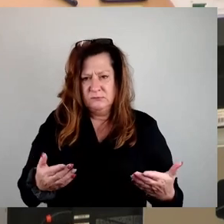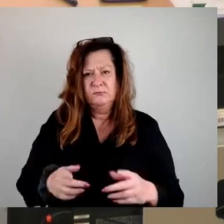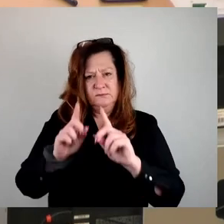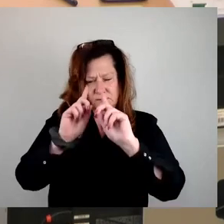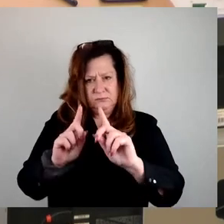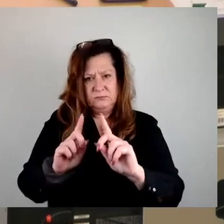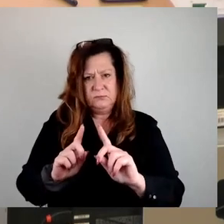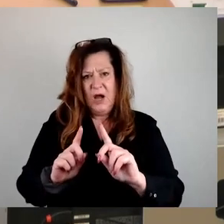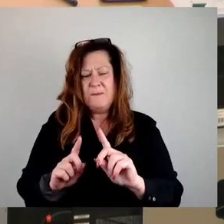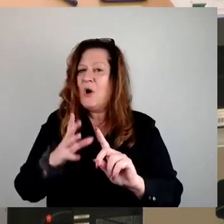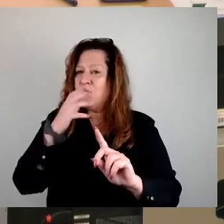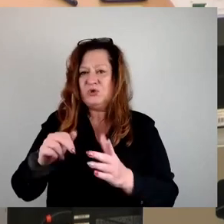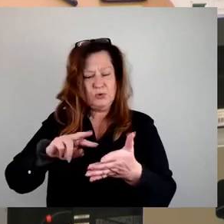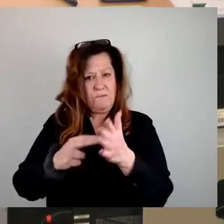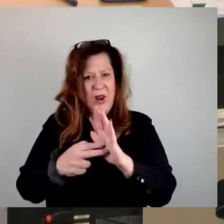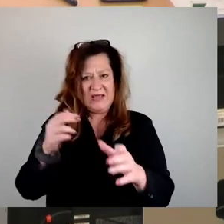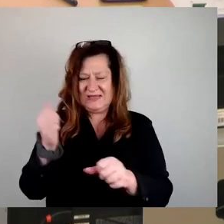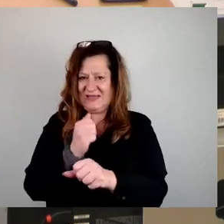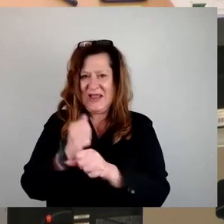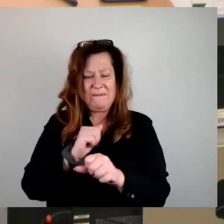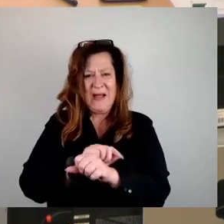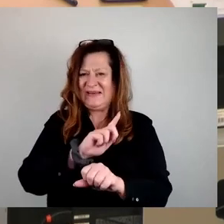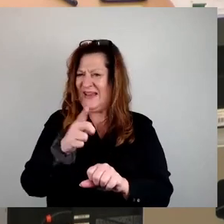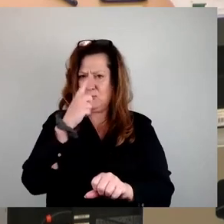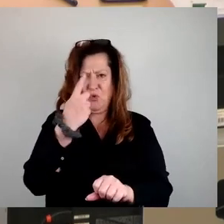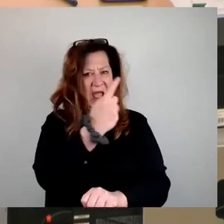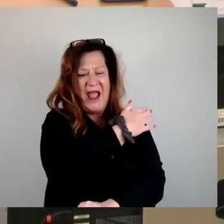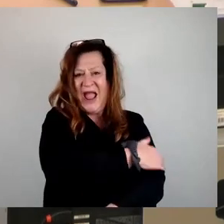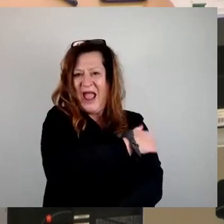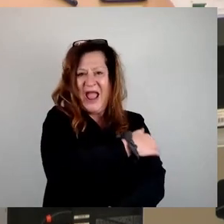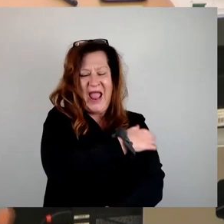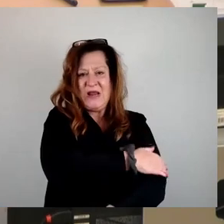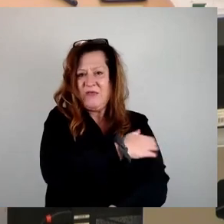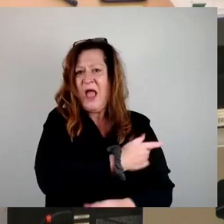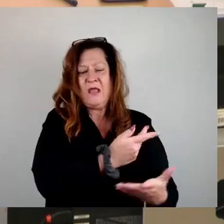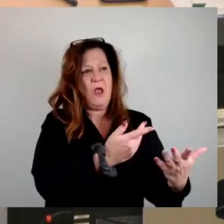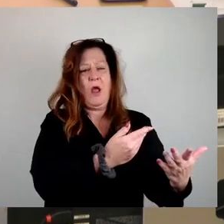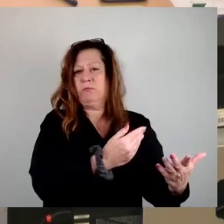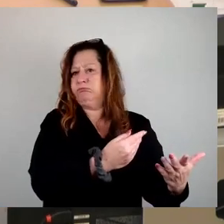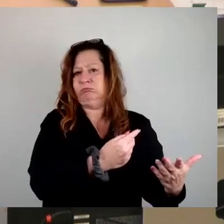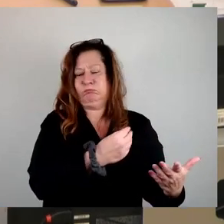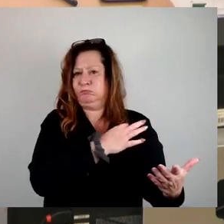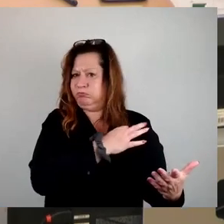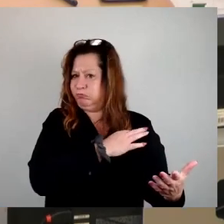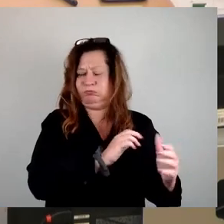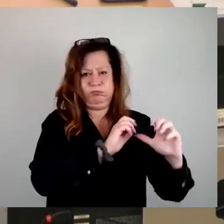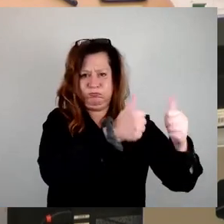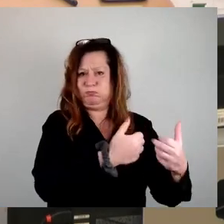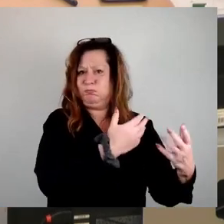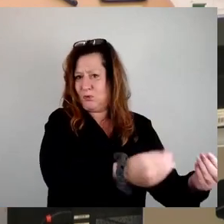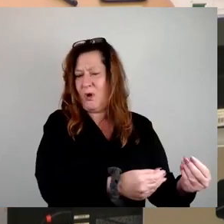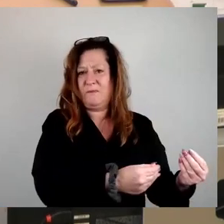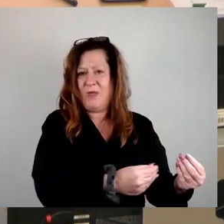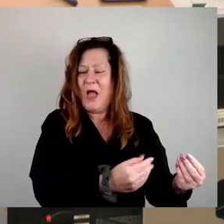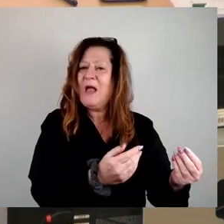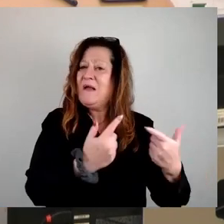Politik machen, wo nicht nur auf der einen Seite jene profitieren, die geholfen werden bekommen bei den Mieten. Wir möchten gerne auch